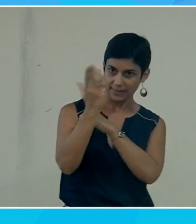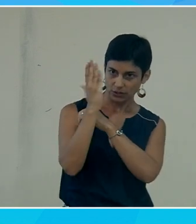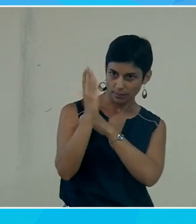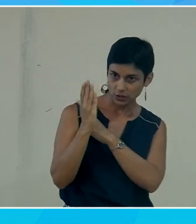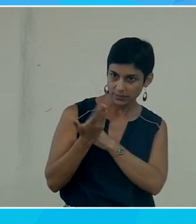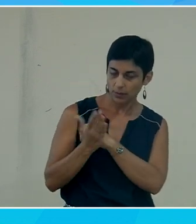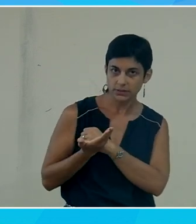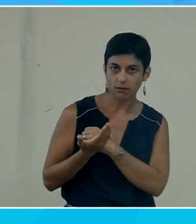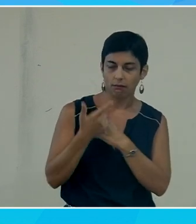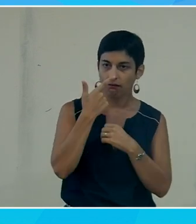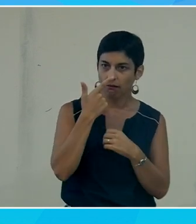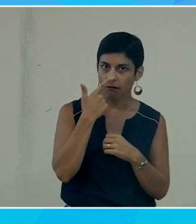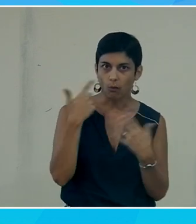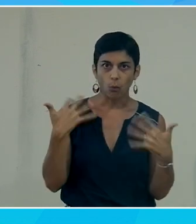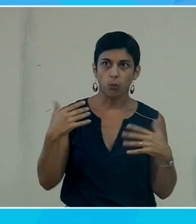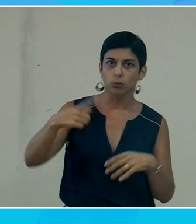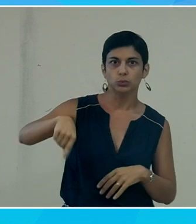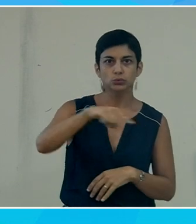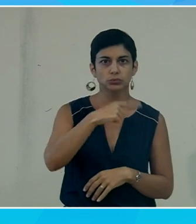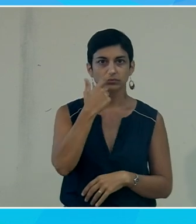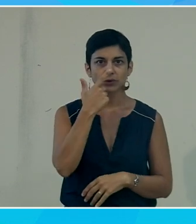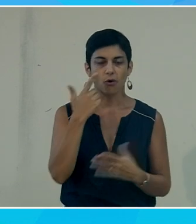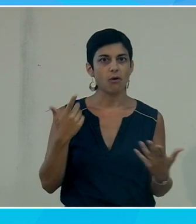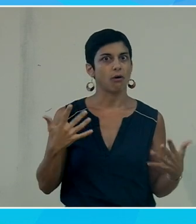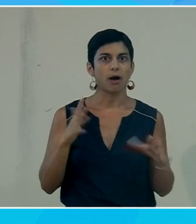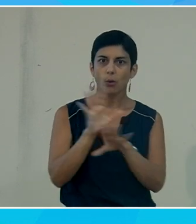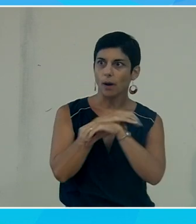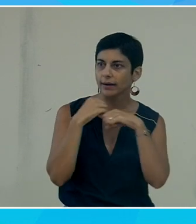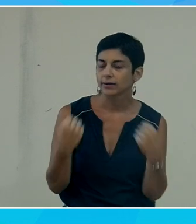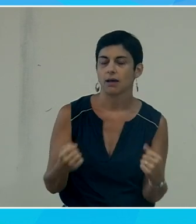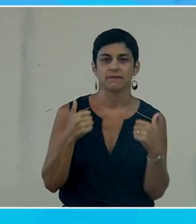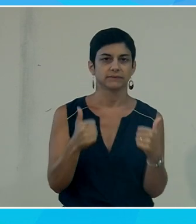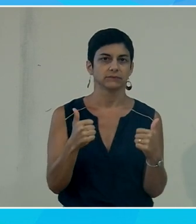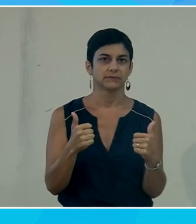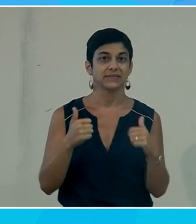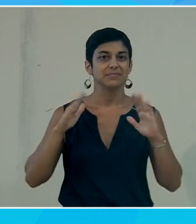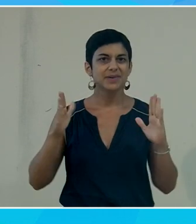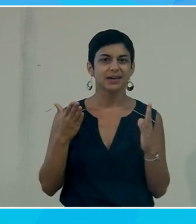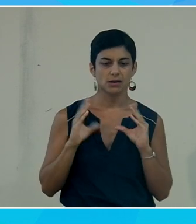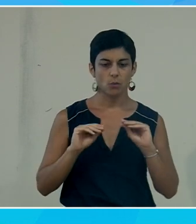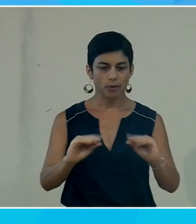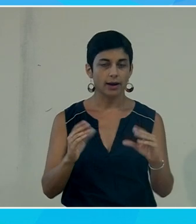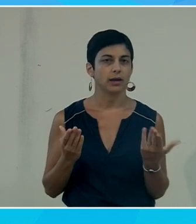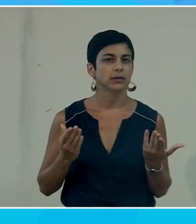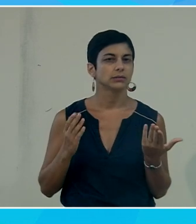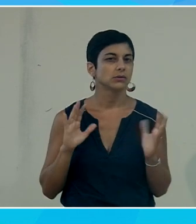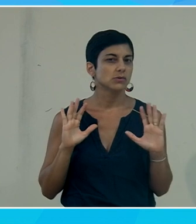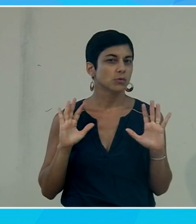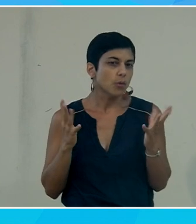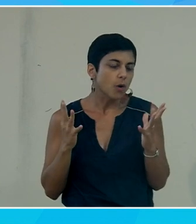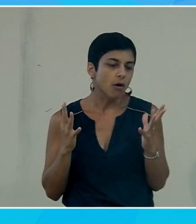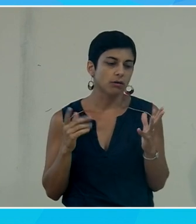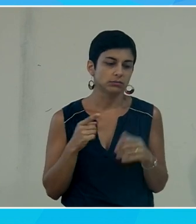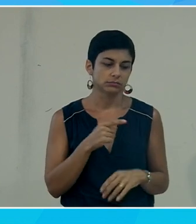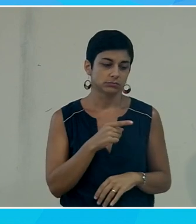on se dit je suis persuadée que tous on va trouver ça complètement génial mais après c'est comment on permet aux